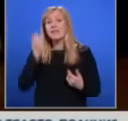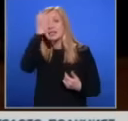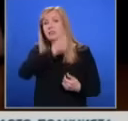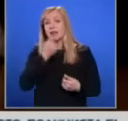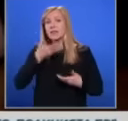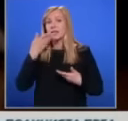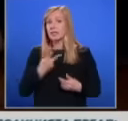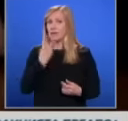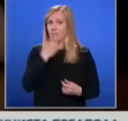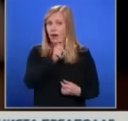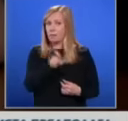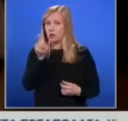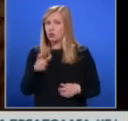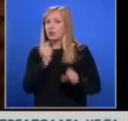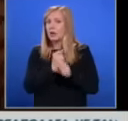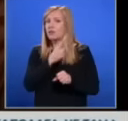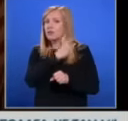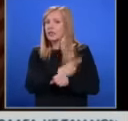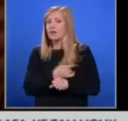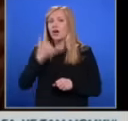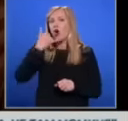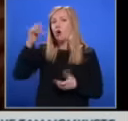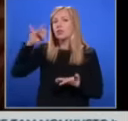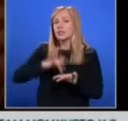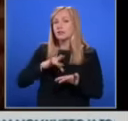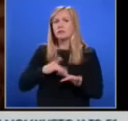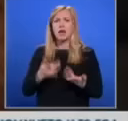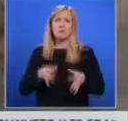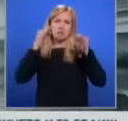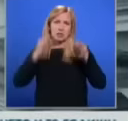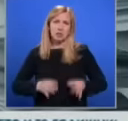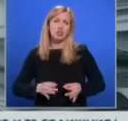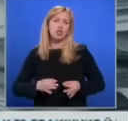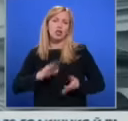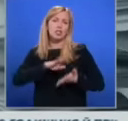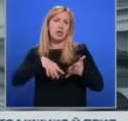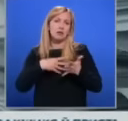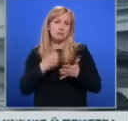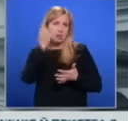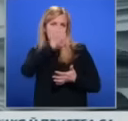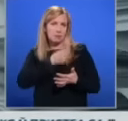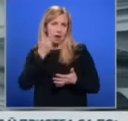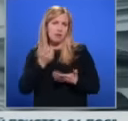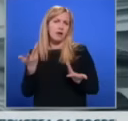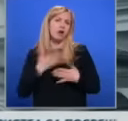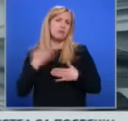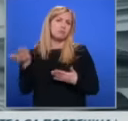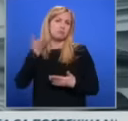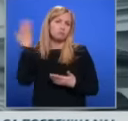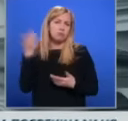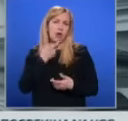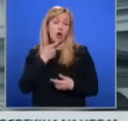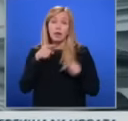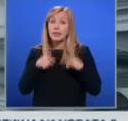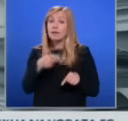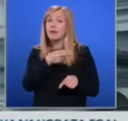два младуши, работили в такива кол-центрове. Тя си е кратическа ползи схема, която съществува от хиляди години. Тези